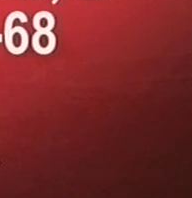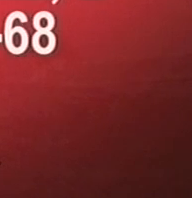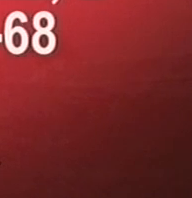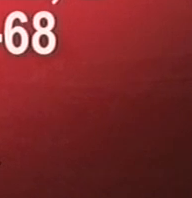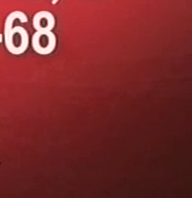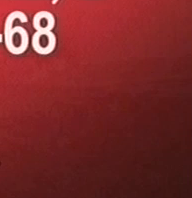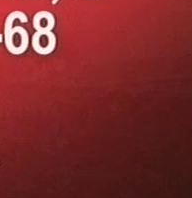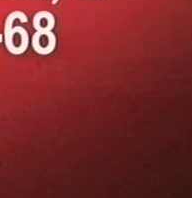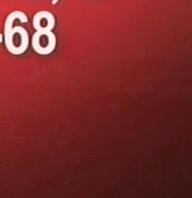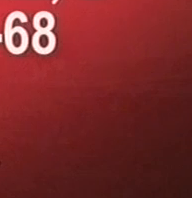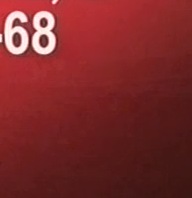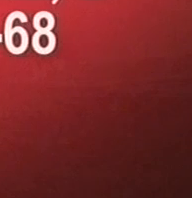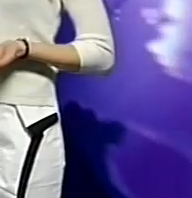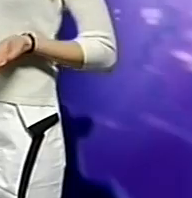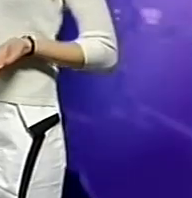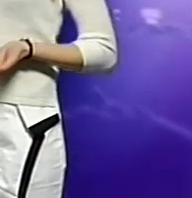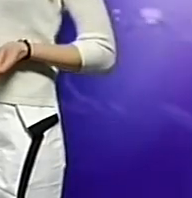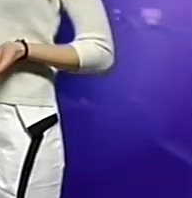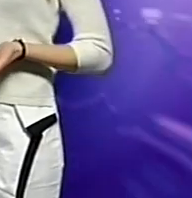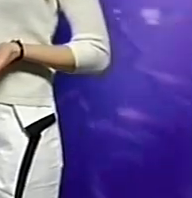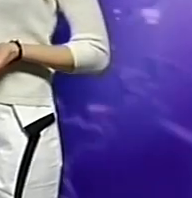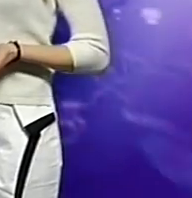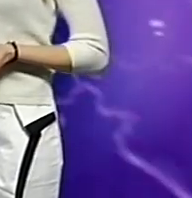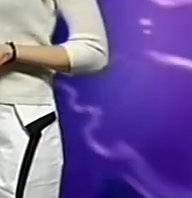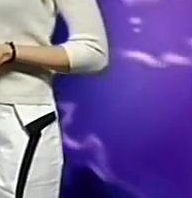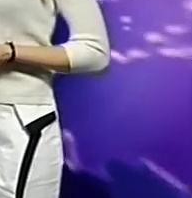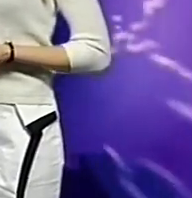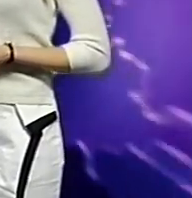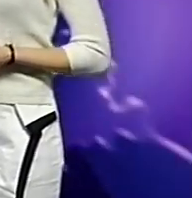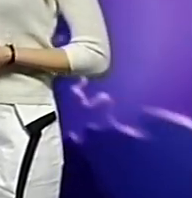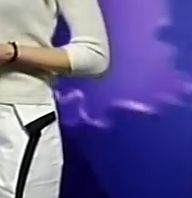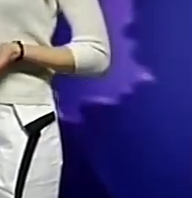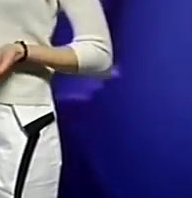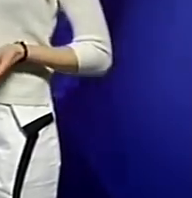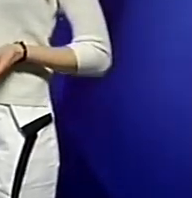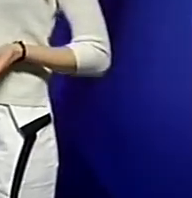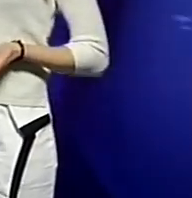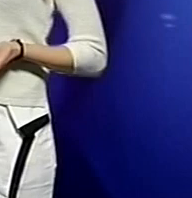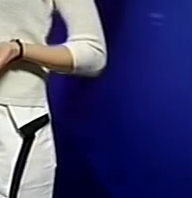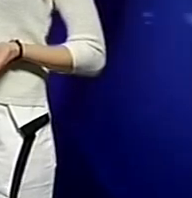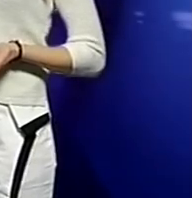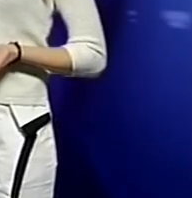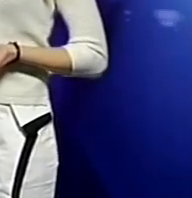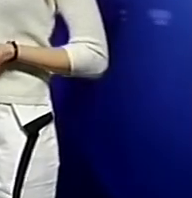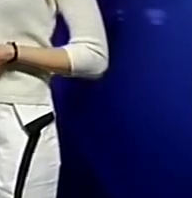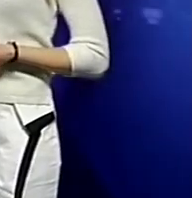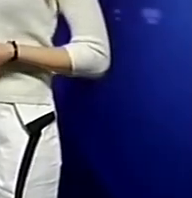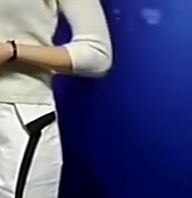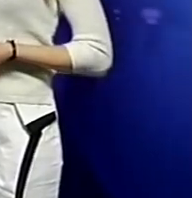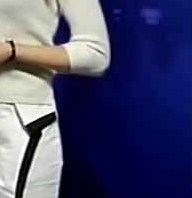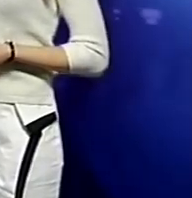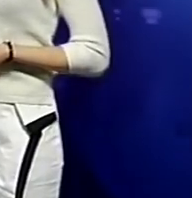«Нісан Омега Моторс». В студії Анна Осікова і вже за мить ви дізнаєтесь, яку погоду очікувати 20 лютого.